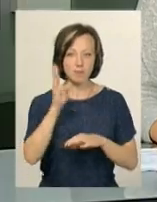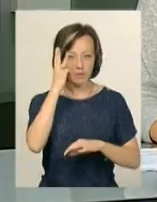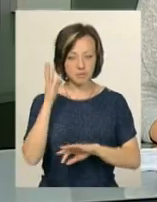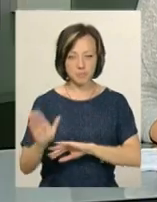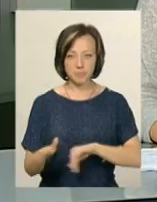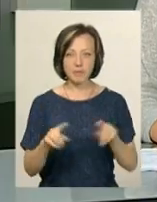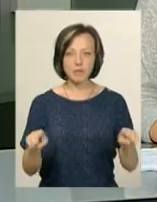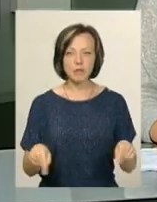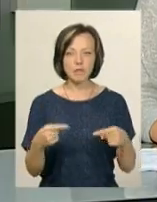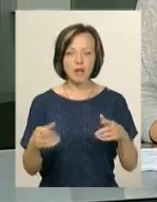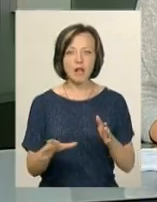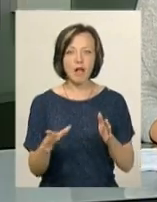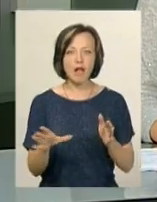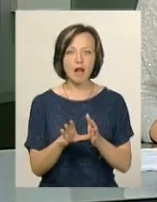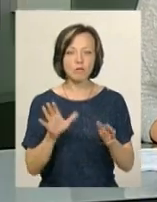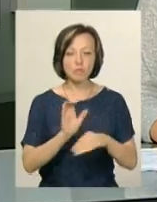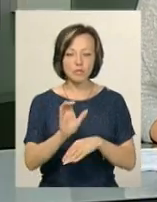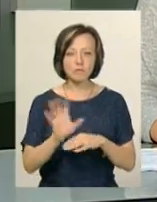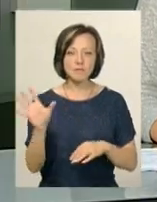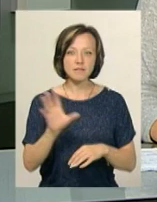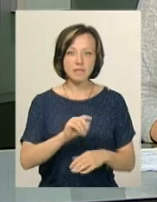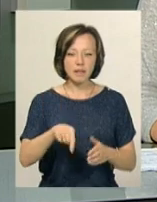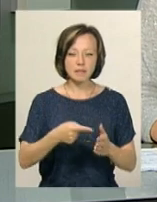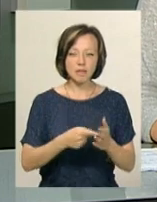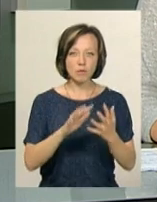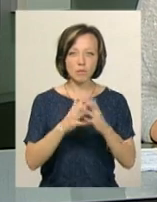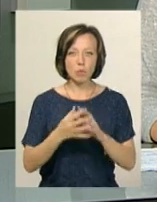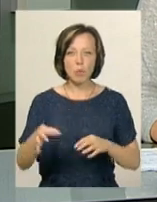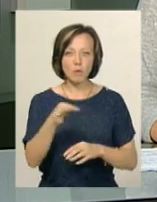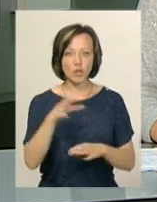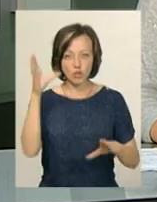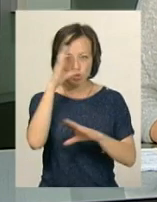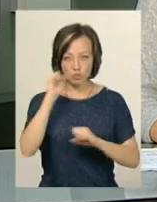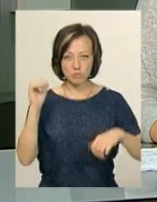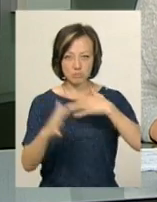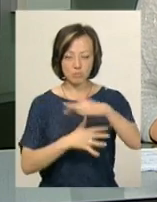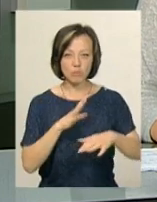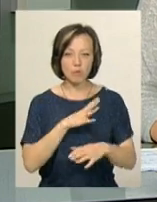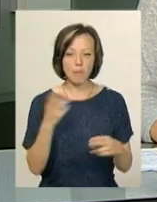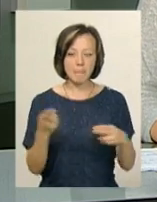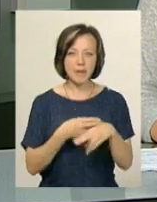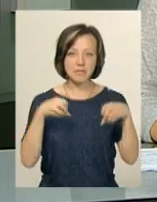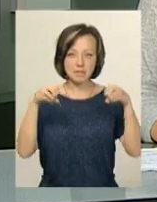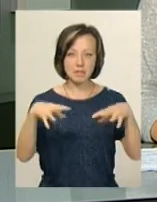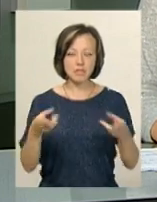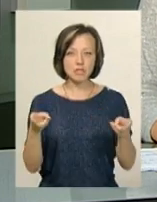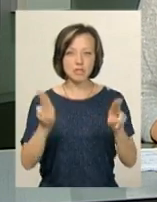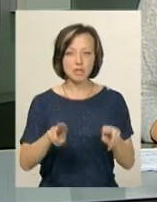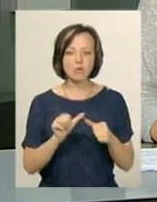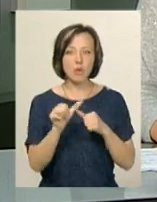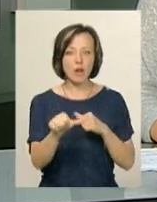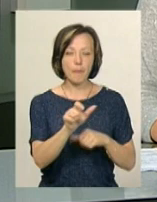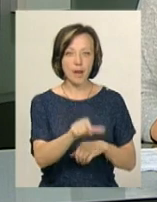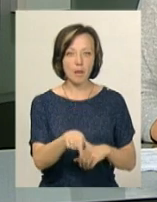Відновили електропостачання в усіх населених пунктах області, які після нічної негоди були знеструмлені. Без світла залишаються окремі